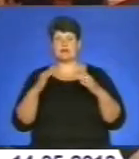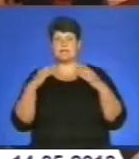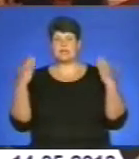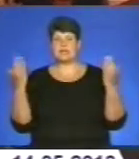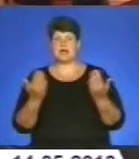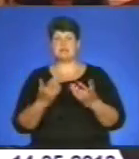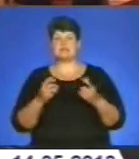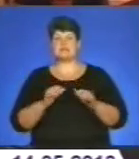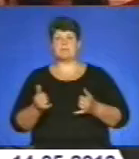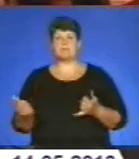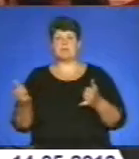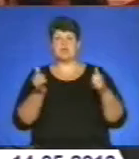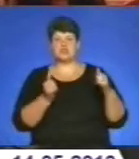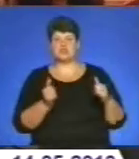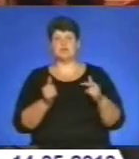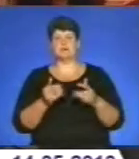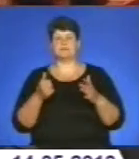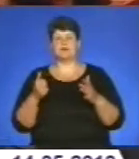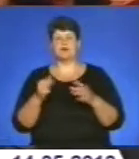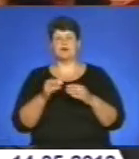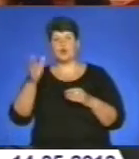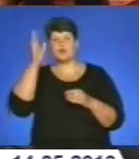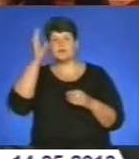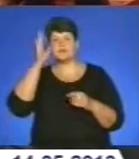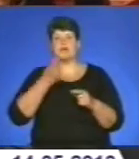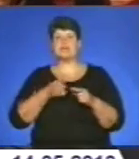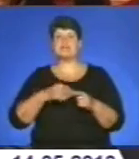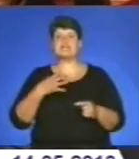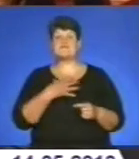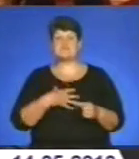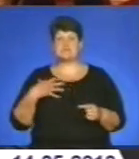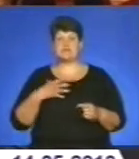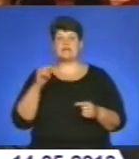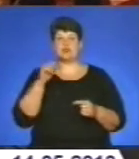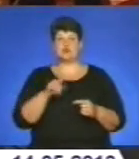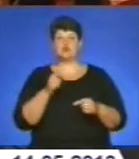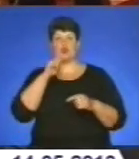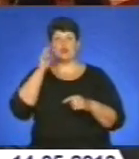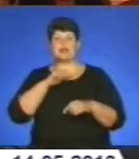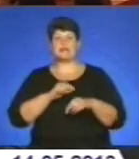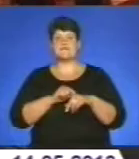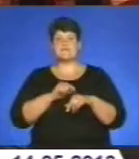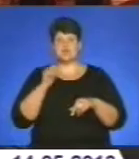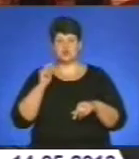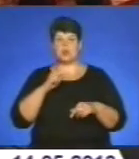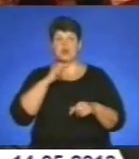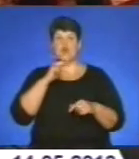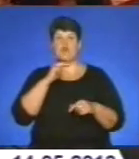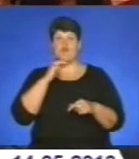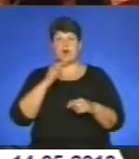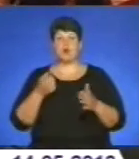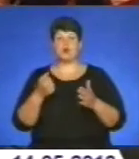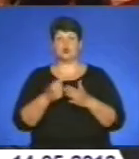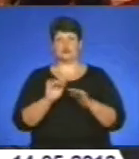дошкільною освітою. Тобто це дуже важливо для того, щоб країна відчула увагу до